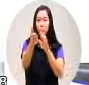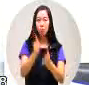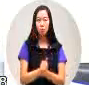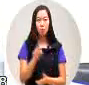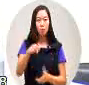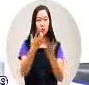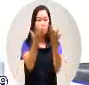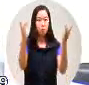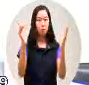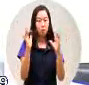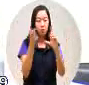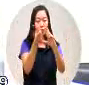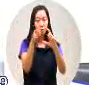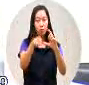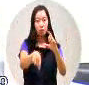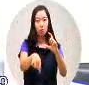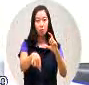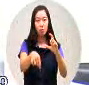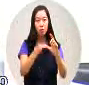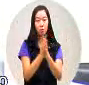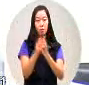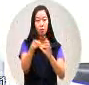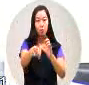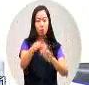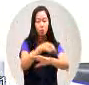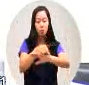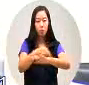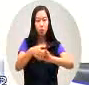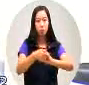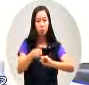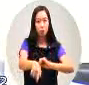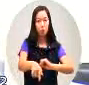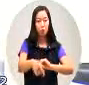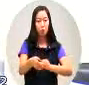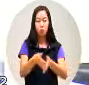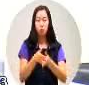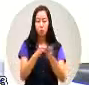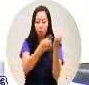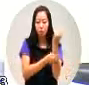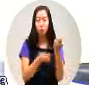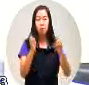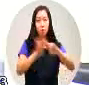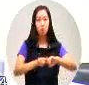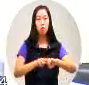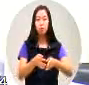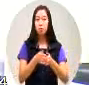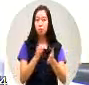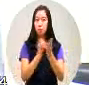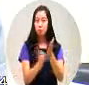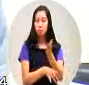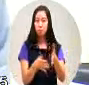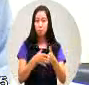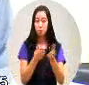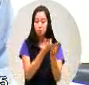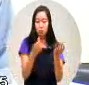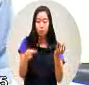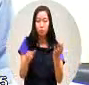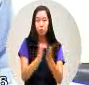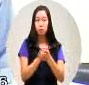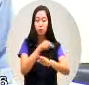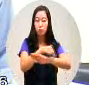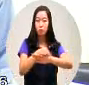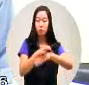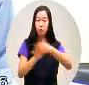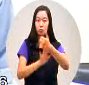森林区地墓的化定要废止掉当然他的区域计划委员是到年底